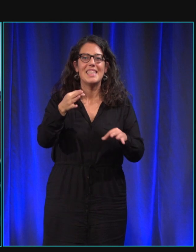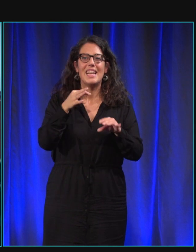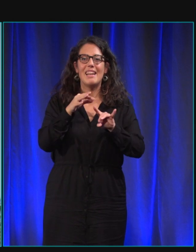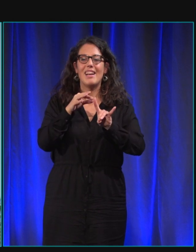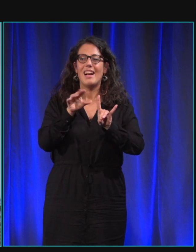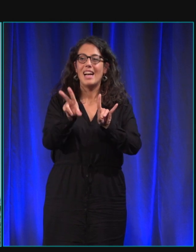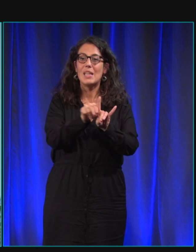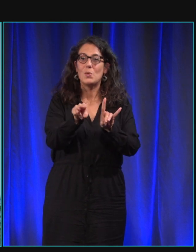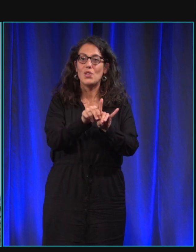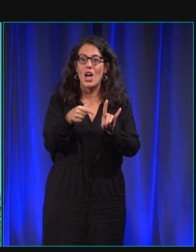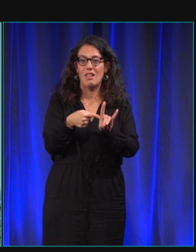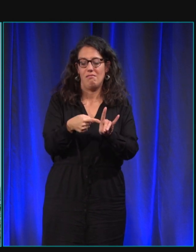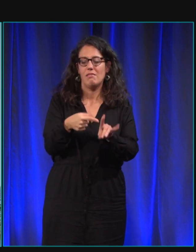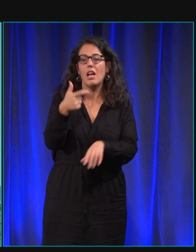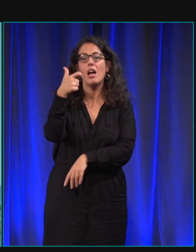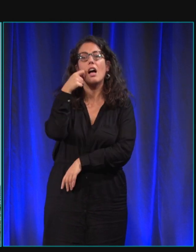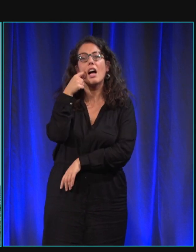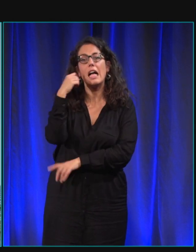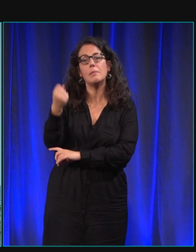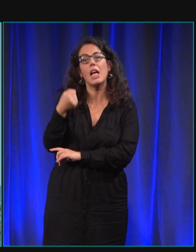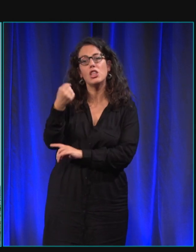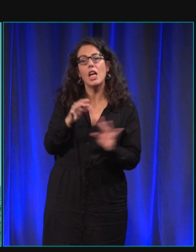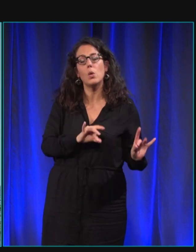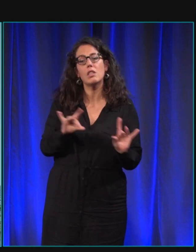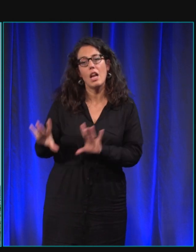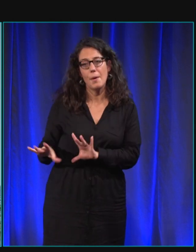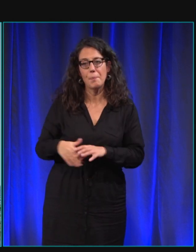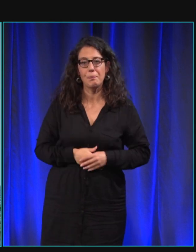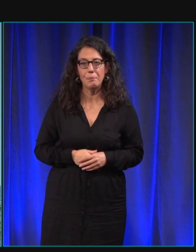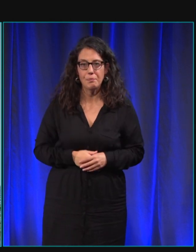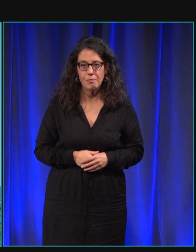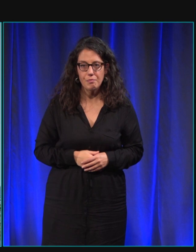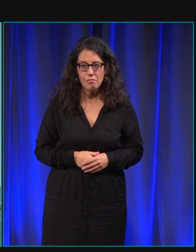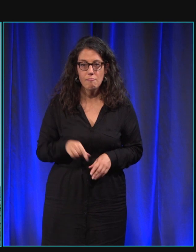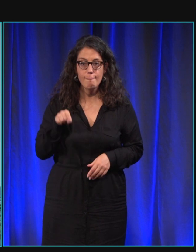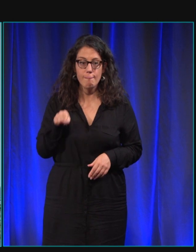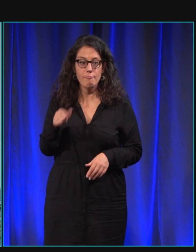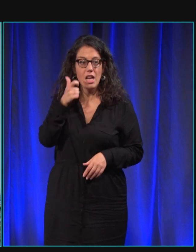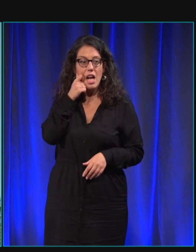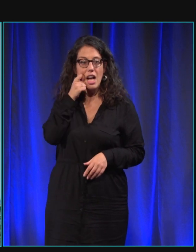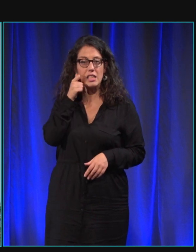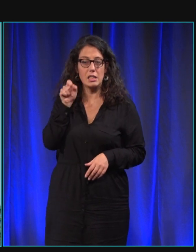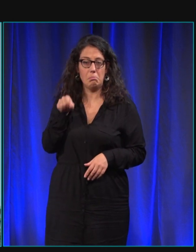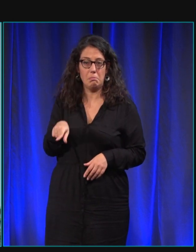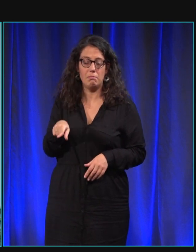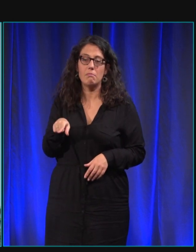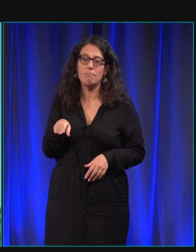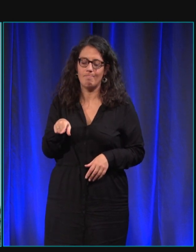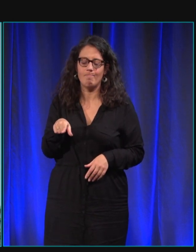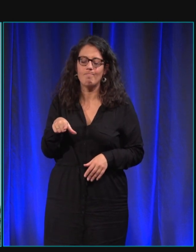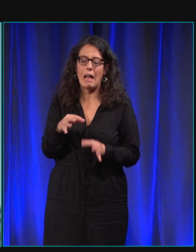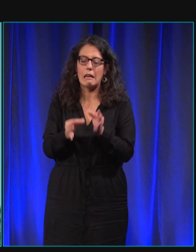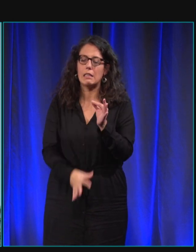écouteurs on travaille avec la race du berger australien c'est la race de chiens avec laquelle on a les meilleurs